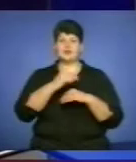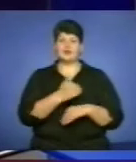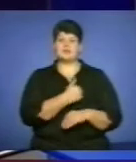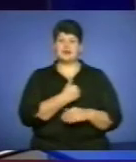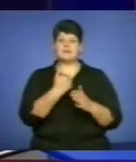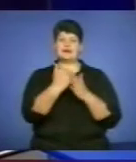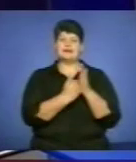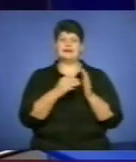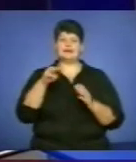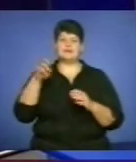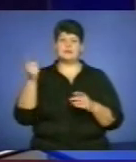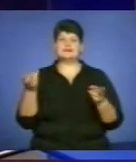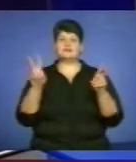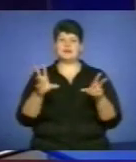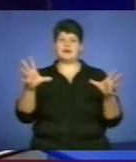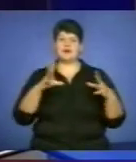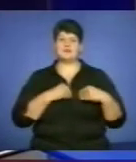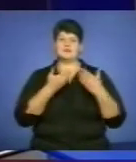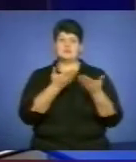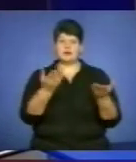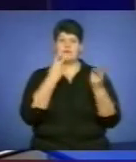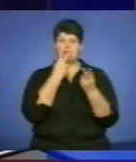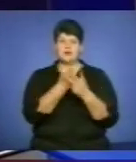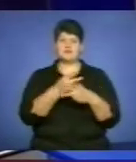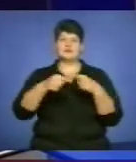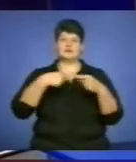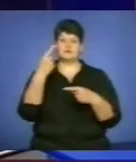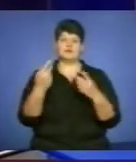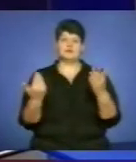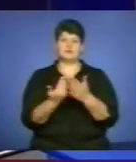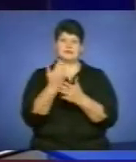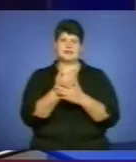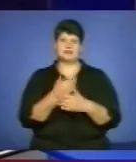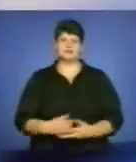ТТБ. Залишайтеся разом з нами і побачимось у наступних інформаційних випусках.